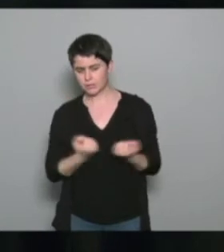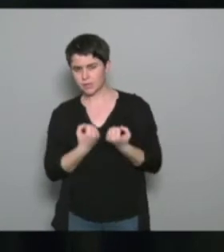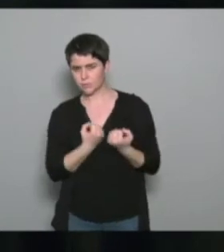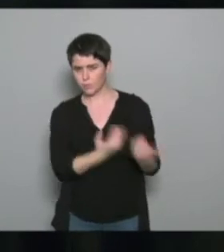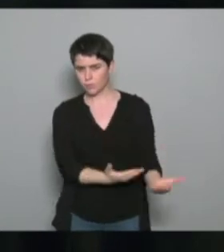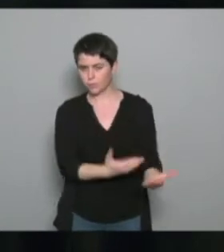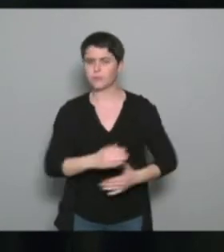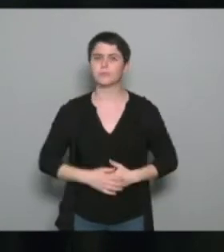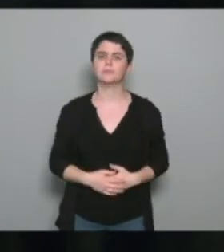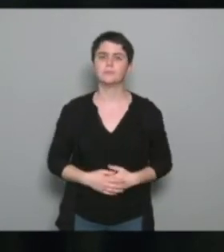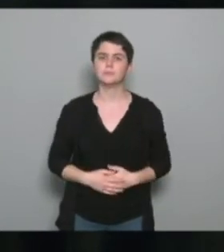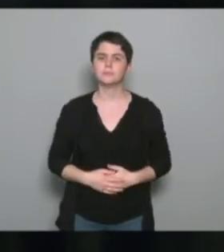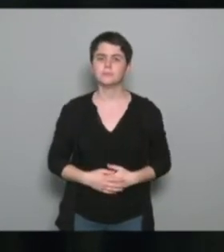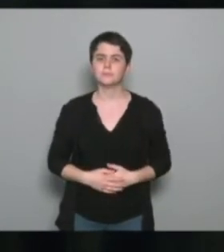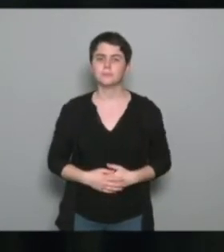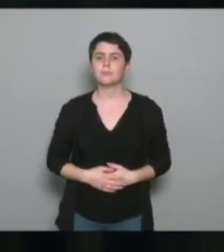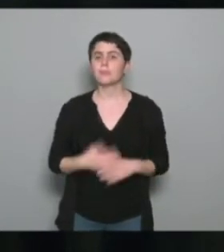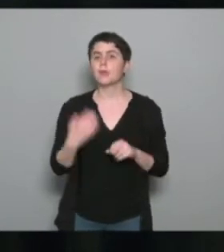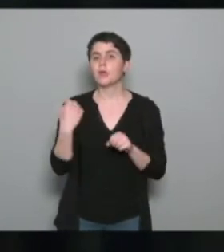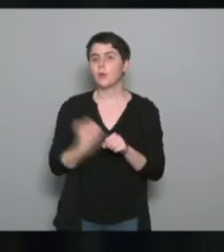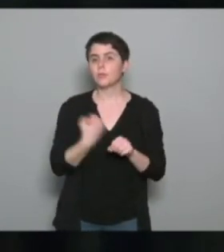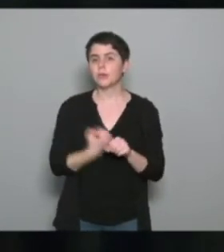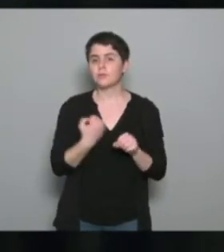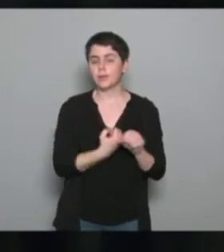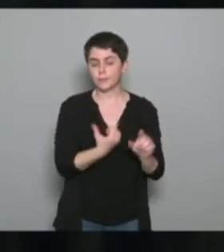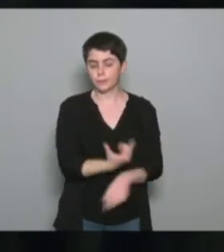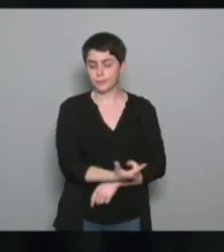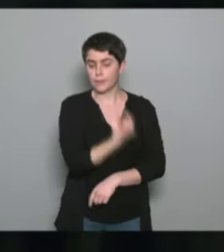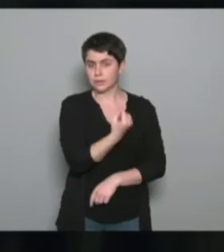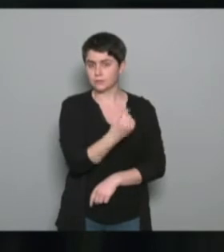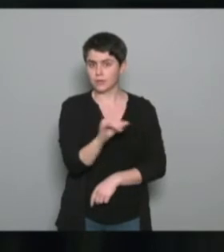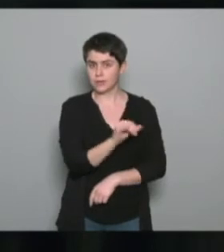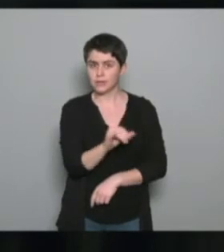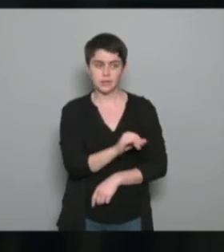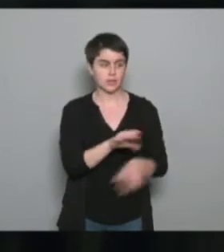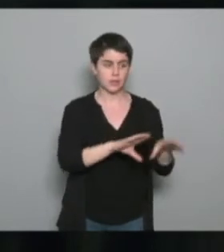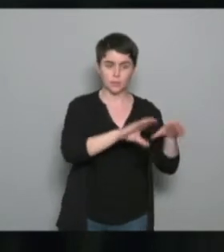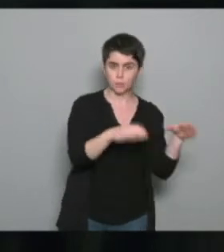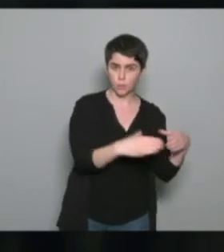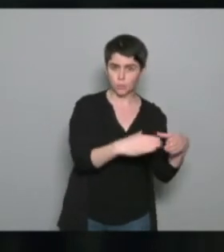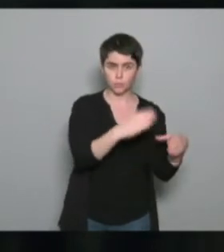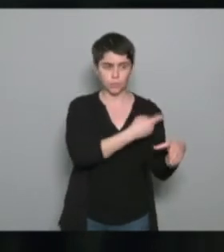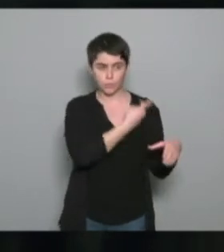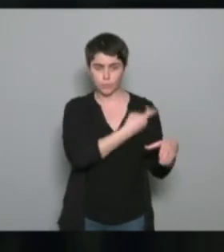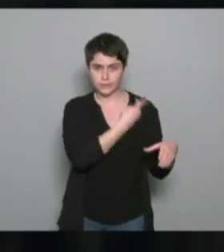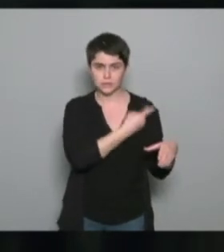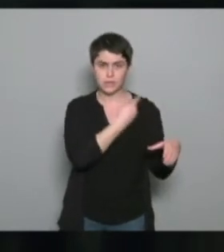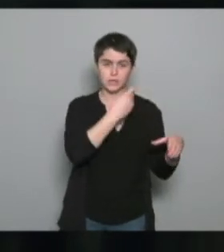a un travail en partenariat, notamment avec le personnel soignant, les infirmiers et médecins psychiatres. Et enfin,